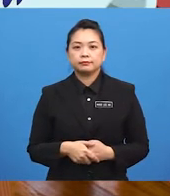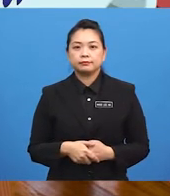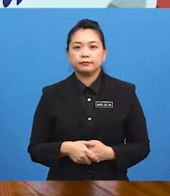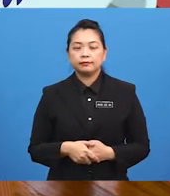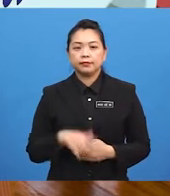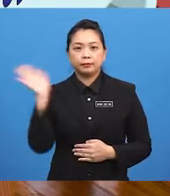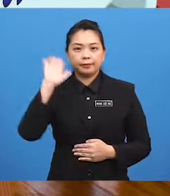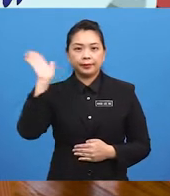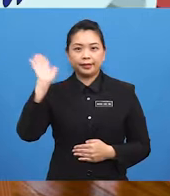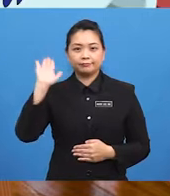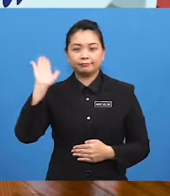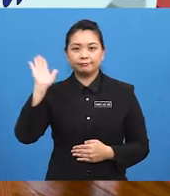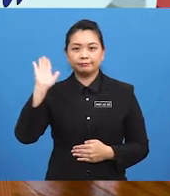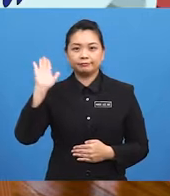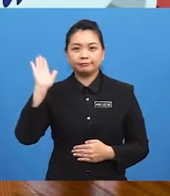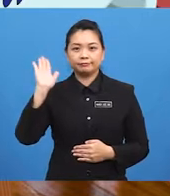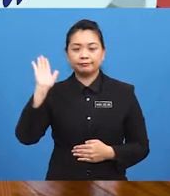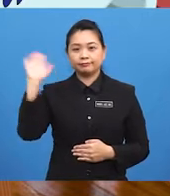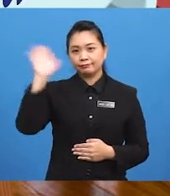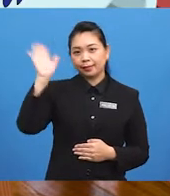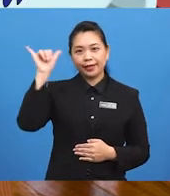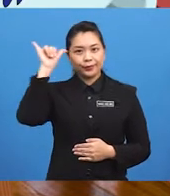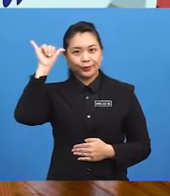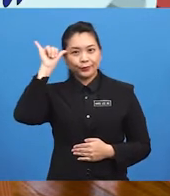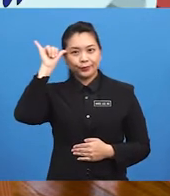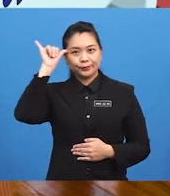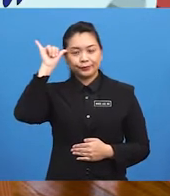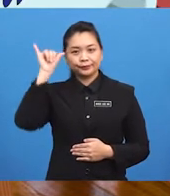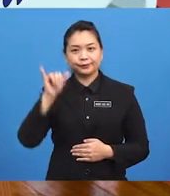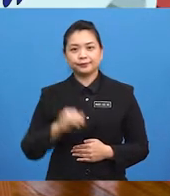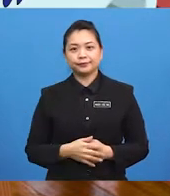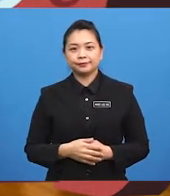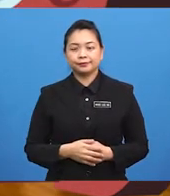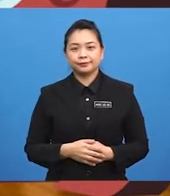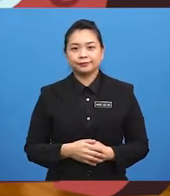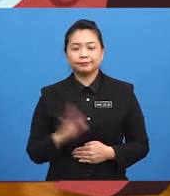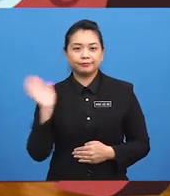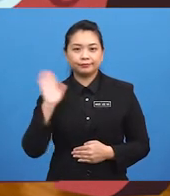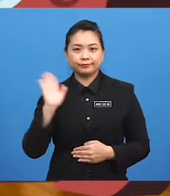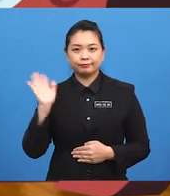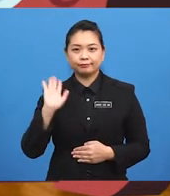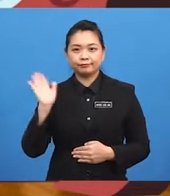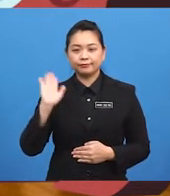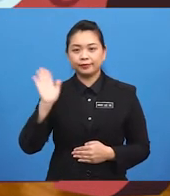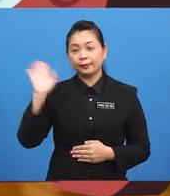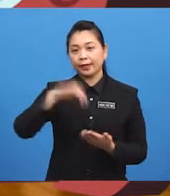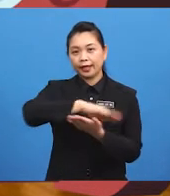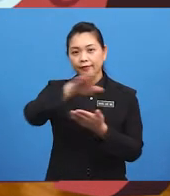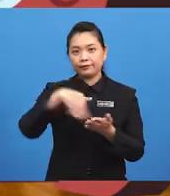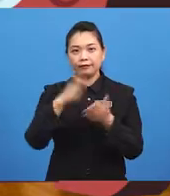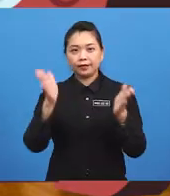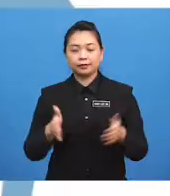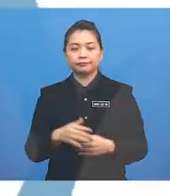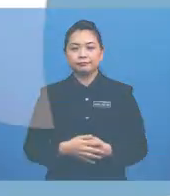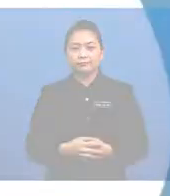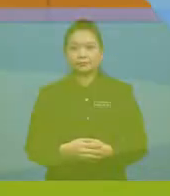Bye-bye everyone Bye-bye Yolo Bye-bye Goodbye everyone